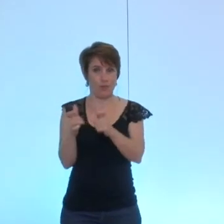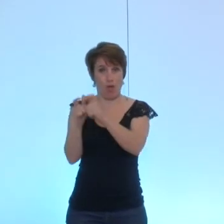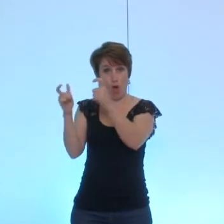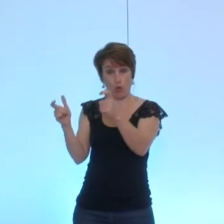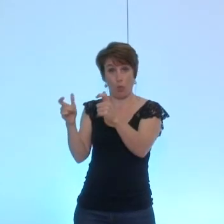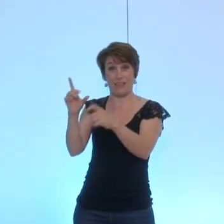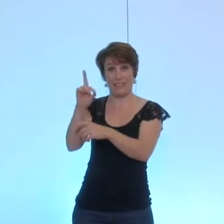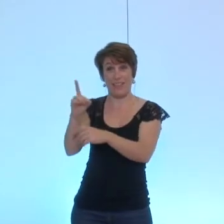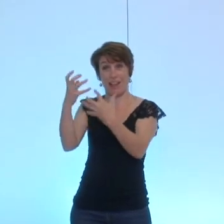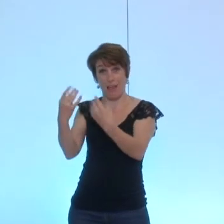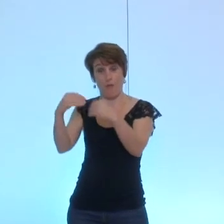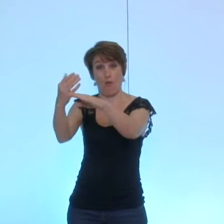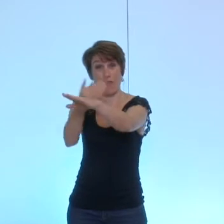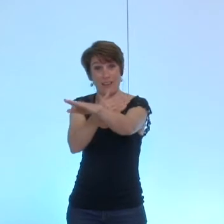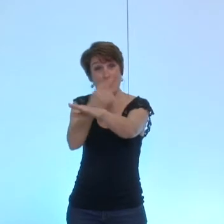Dalkia